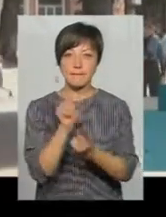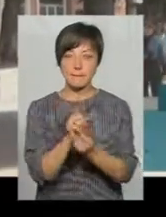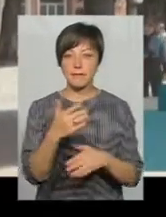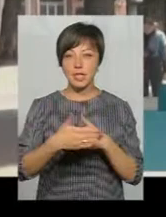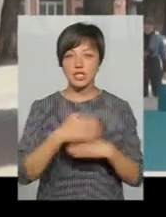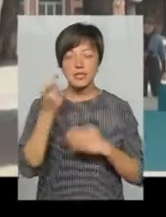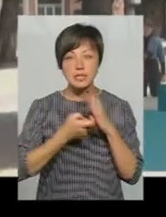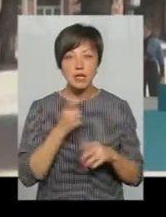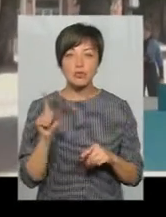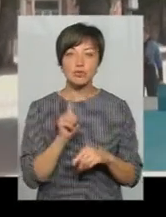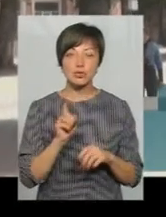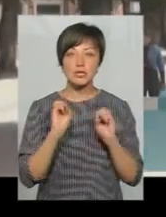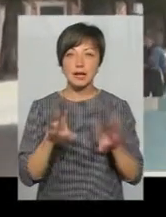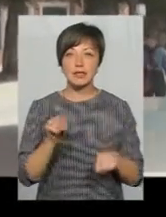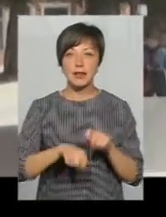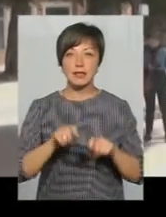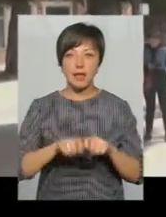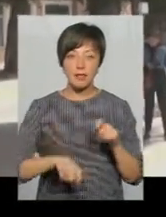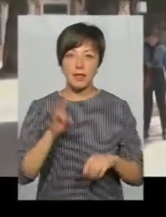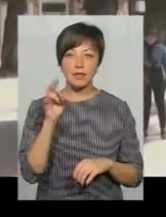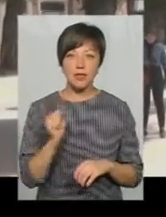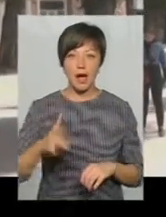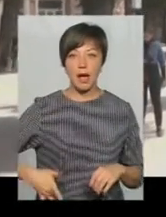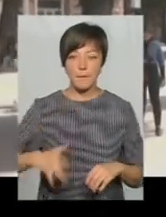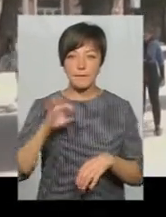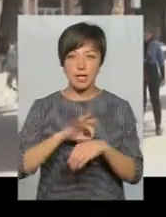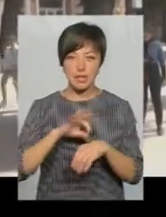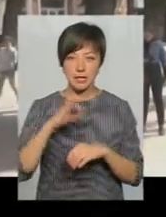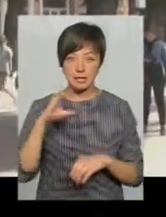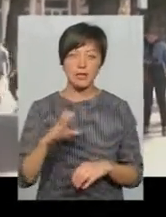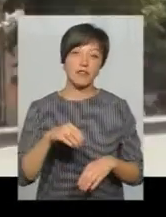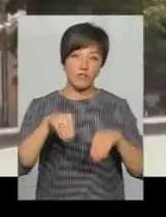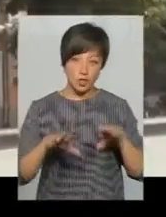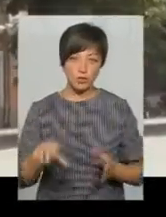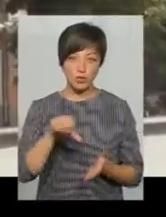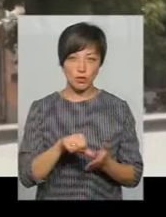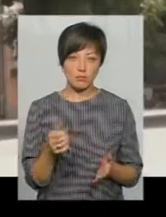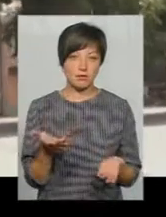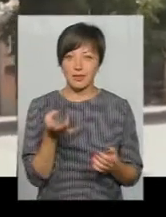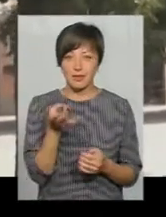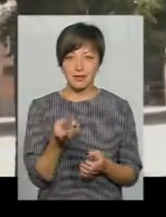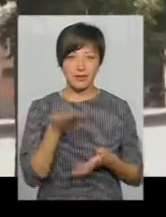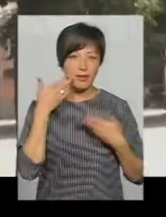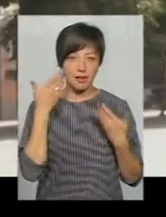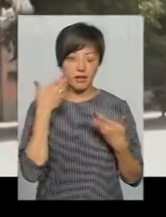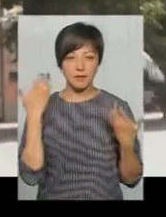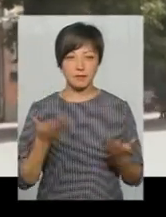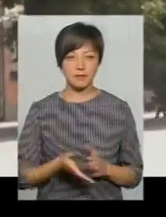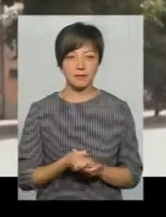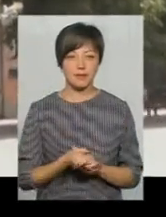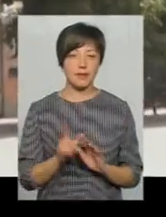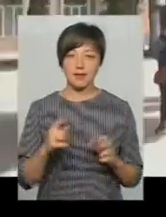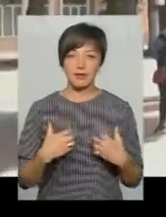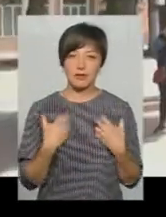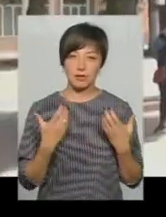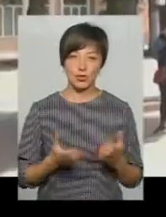Дізнався, що, здається, тест на гепатит, вірше почасати цьому. Уколи, як укус, комарика. Не особо